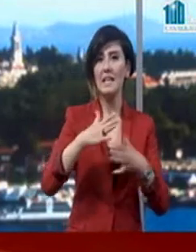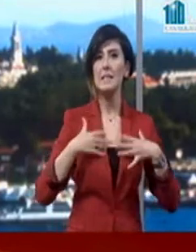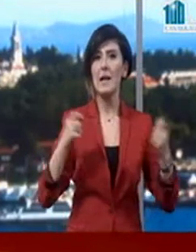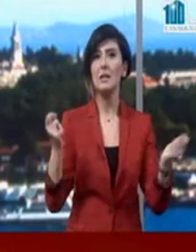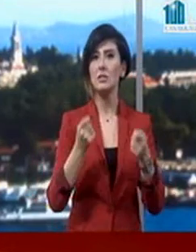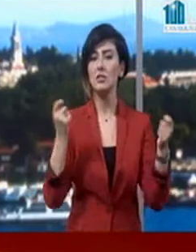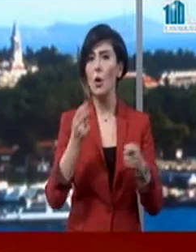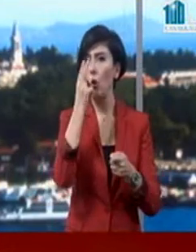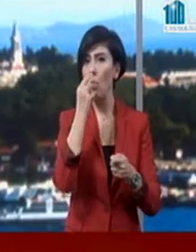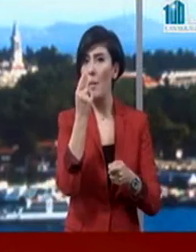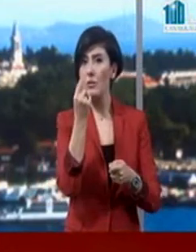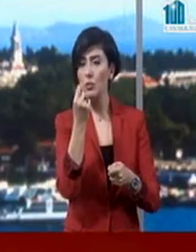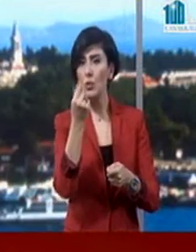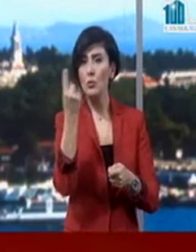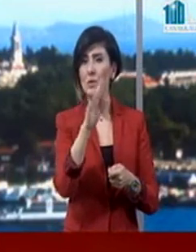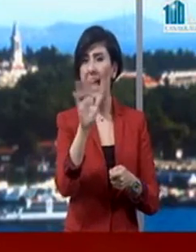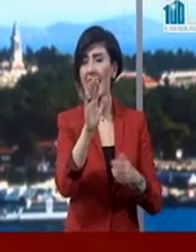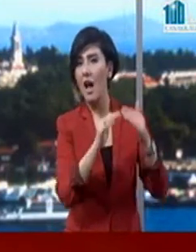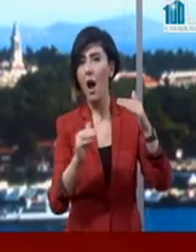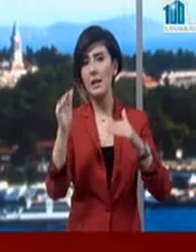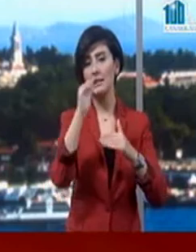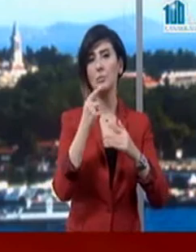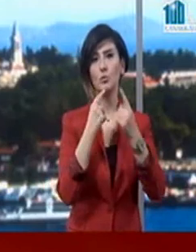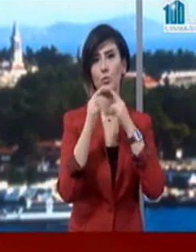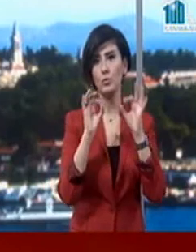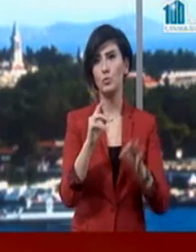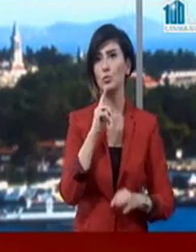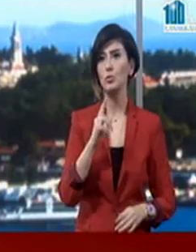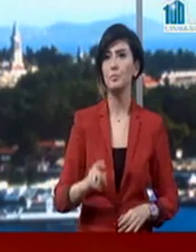çalışanlarının nöbet ücretlerinin %50 artırılması öngörüldü.